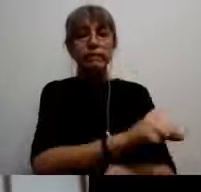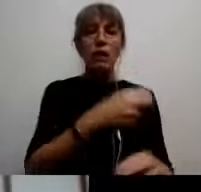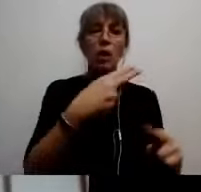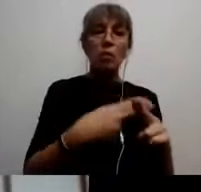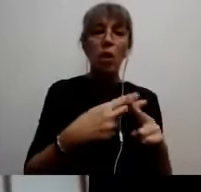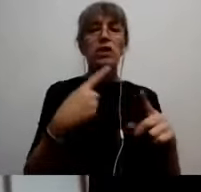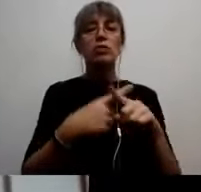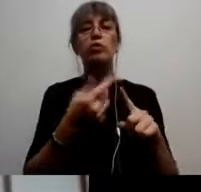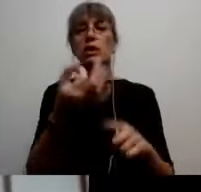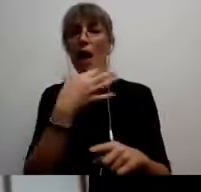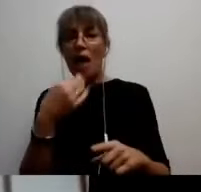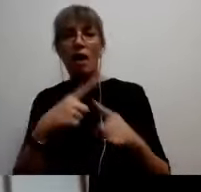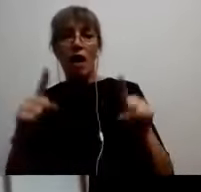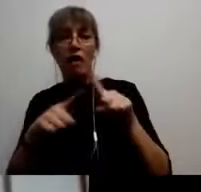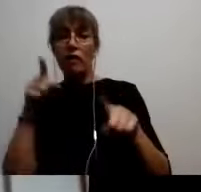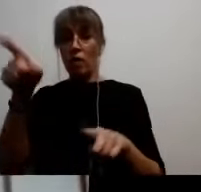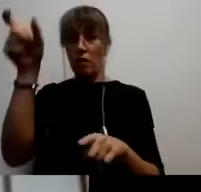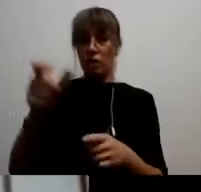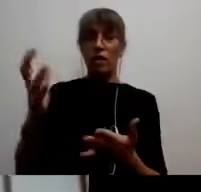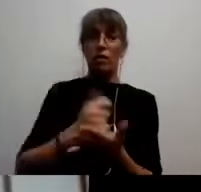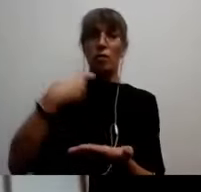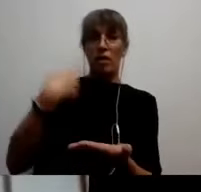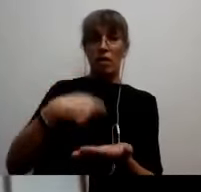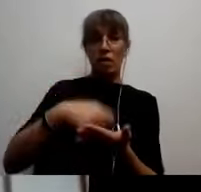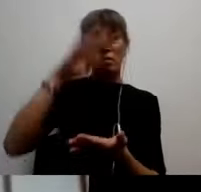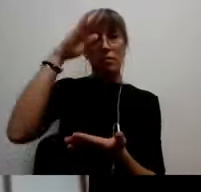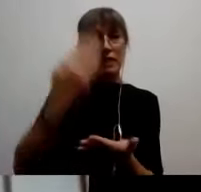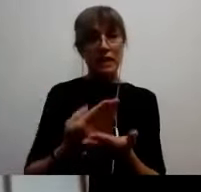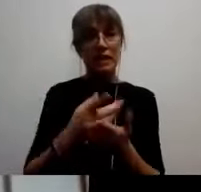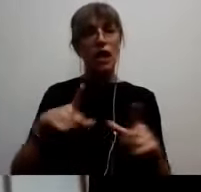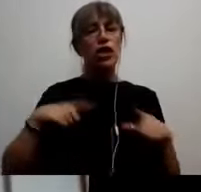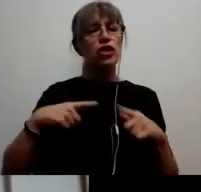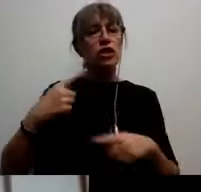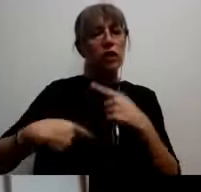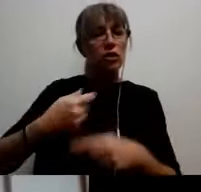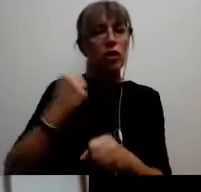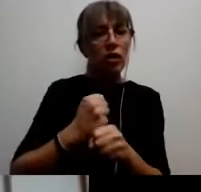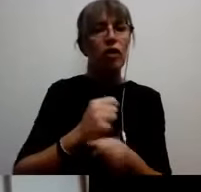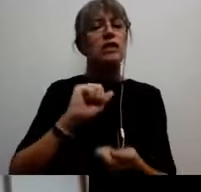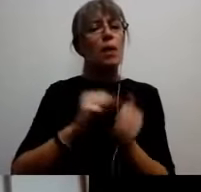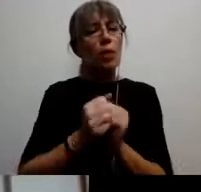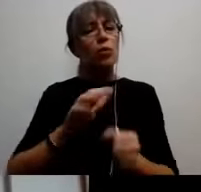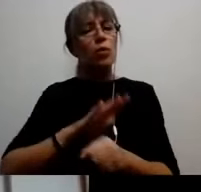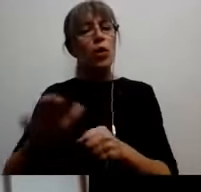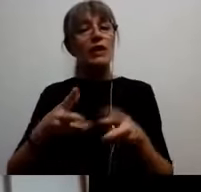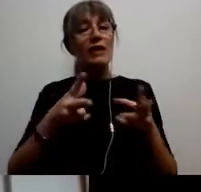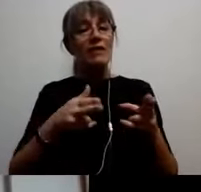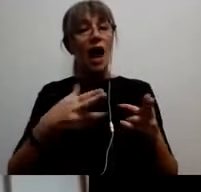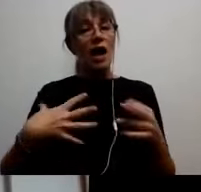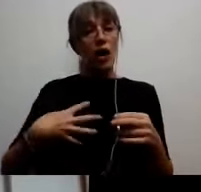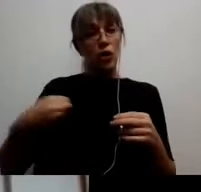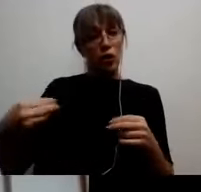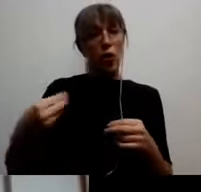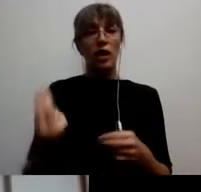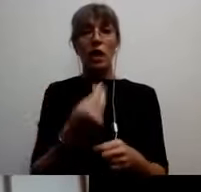u Srbiji. Dobitnica je nacionalnog priznanja za životno delo, za izuzetan doprinos u borbi proti vraka dojke u Srbiji, kao i